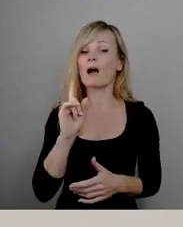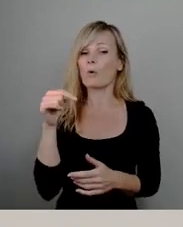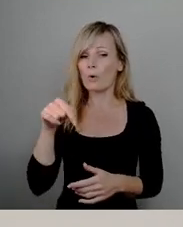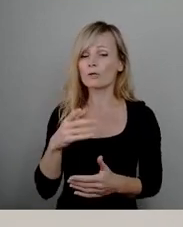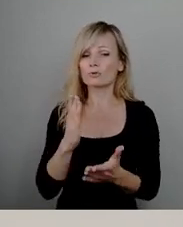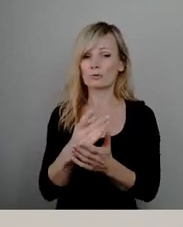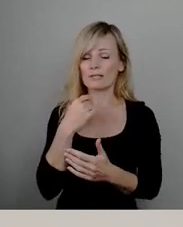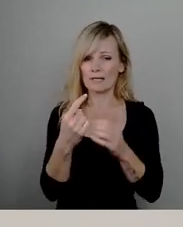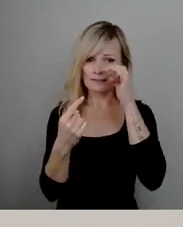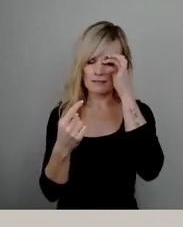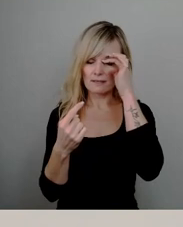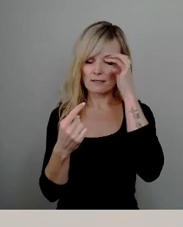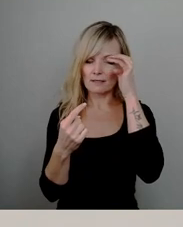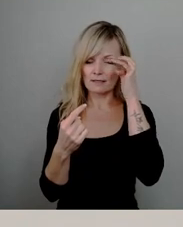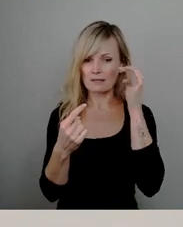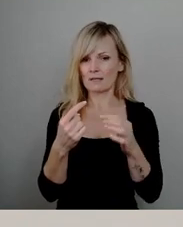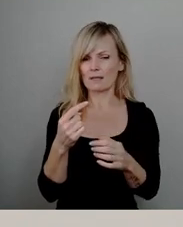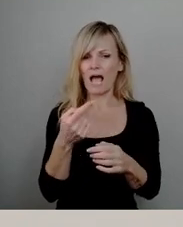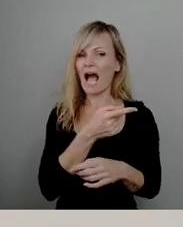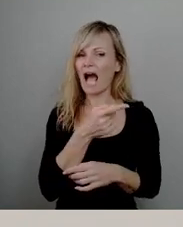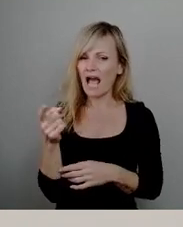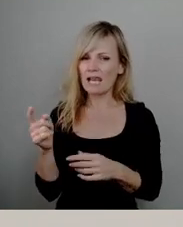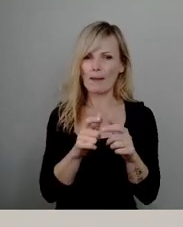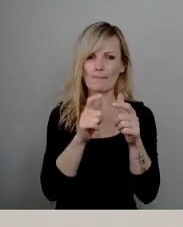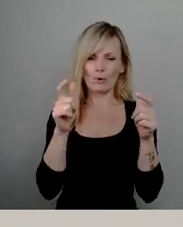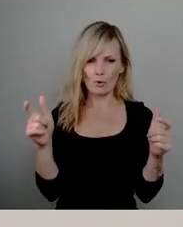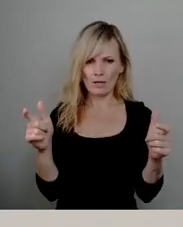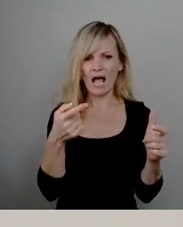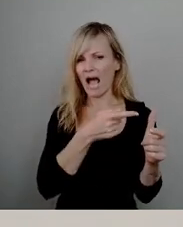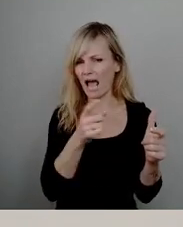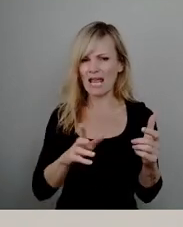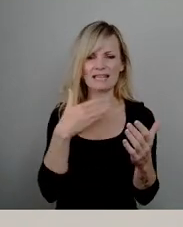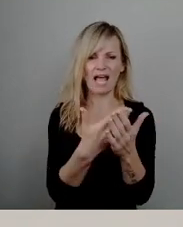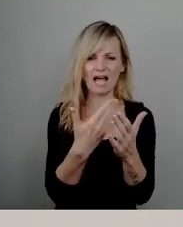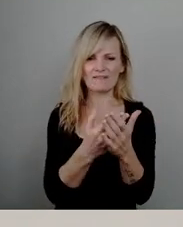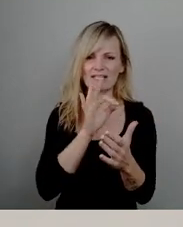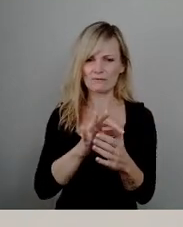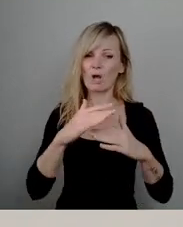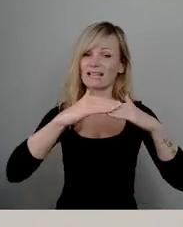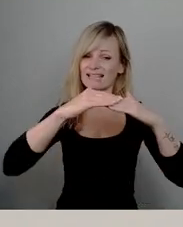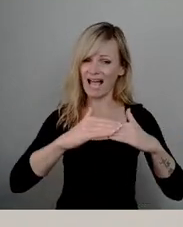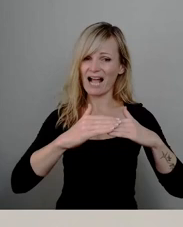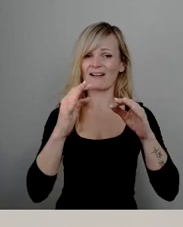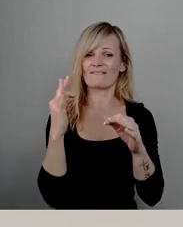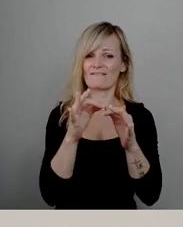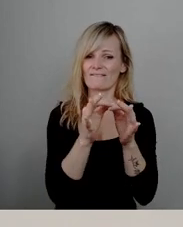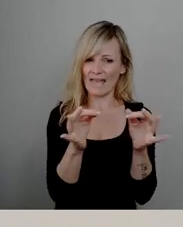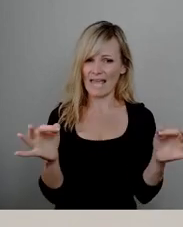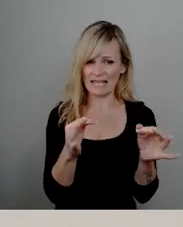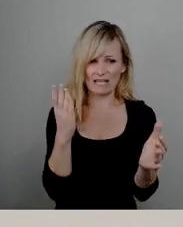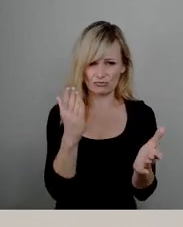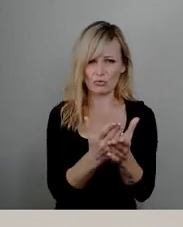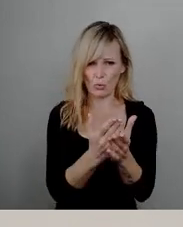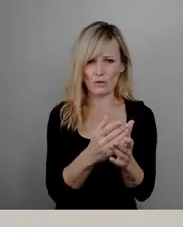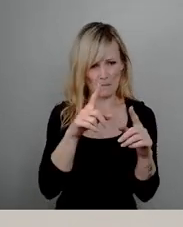die Brücke sind alle Tragfähigkeitsnachweise erfüllt, sodass in dieser Hinsicht keine weiteren Maßnahmen erforderlich